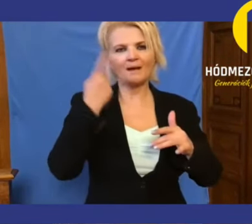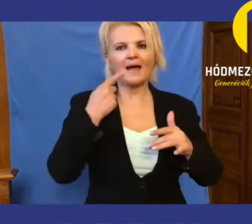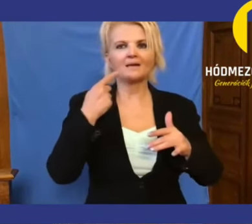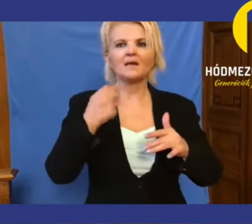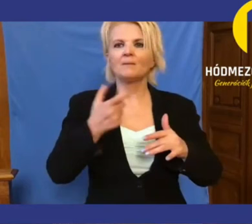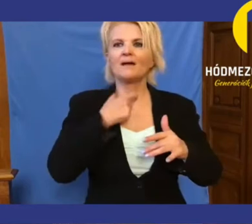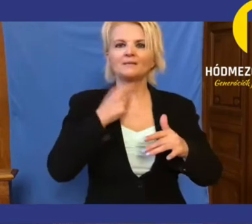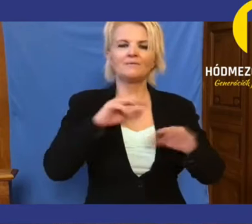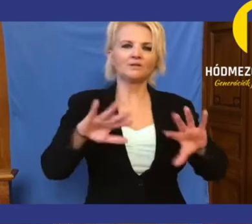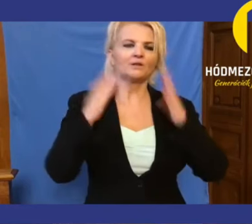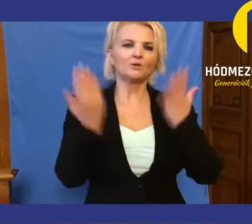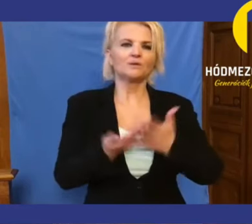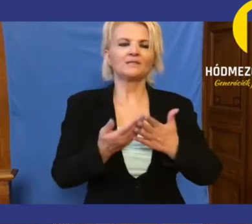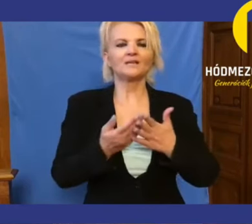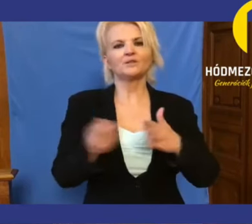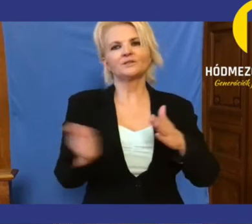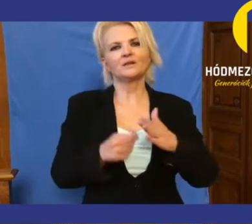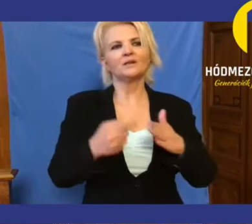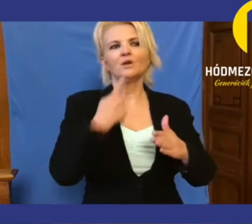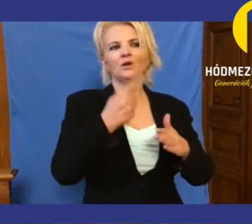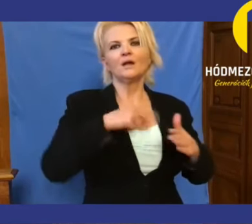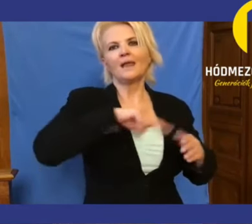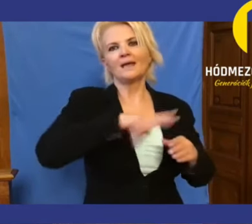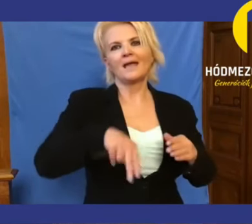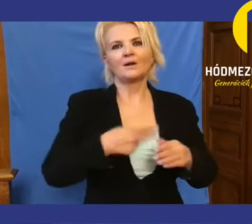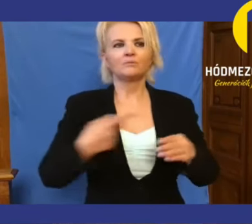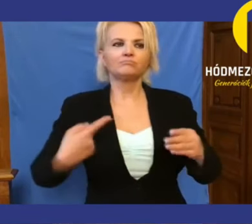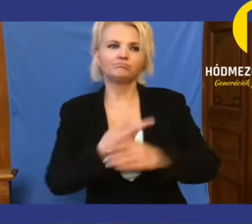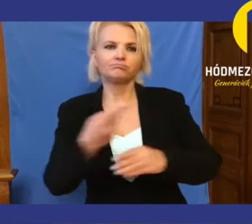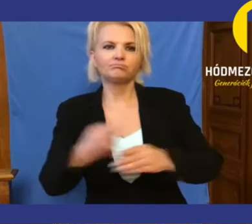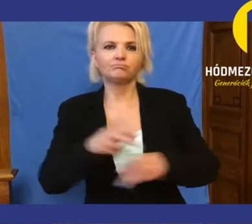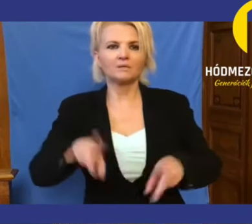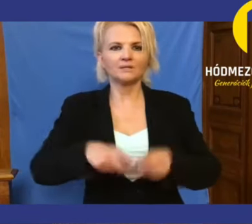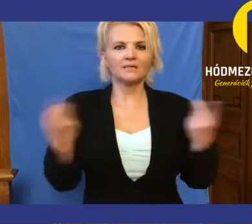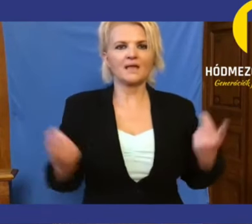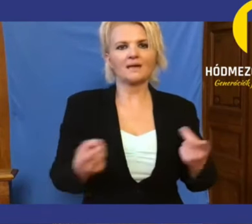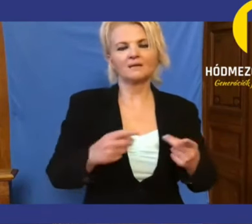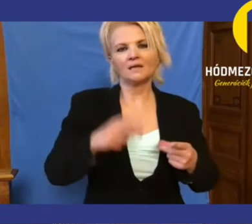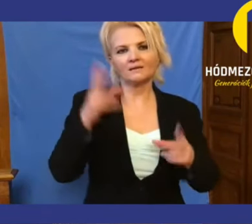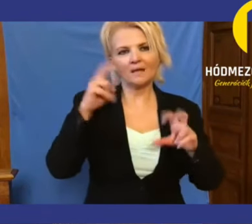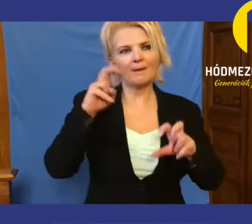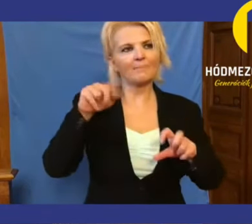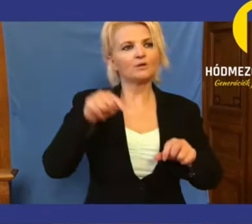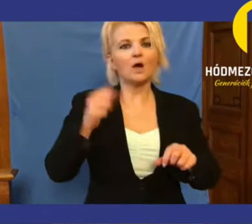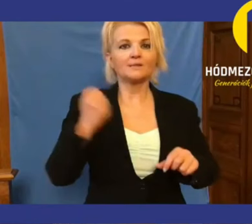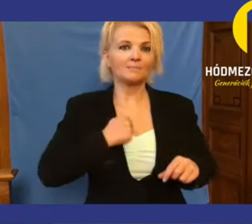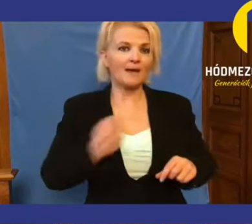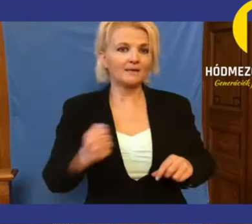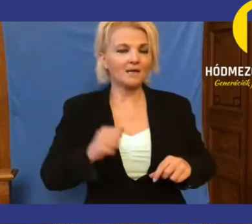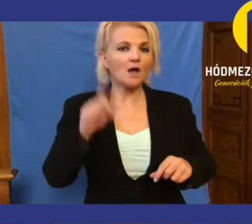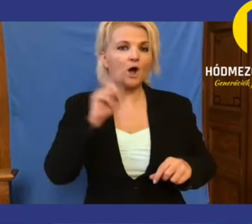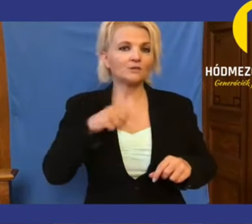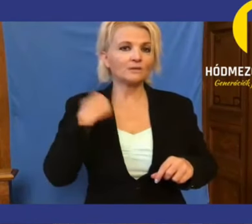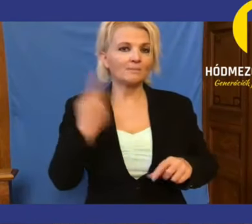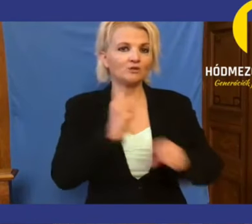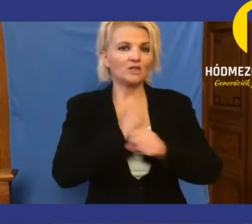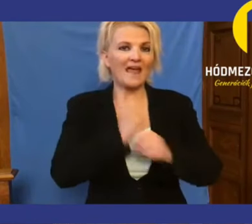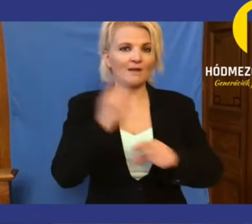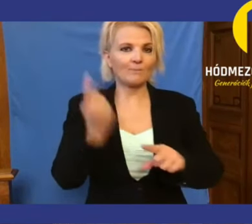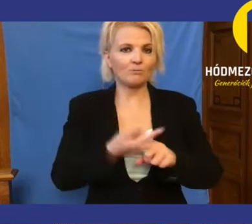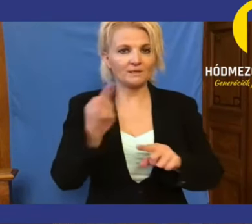hazugság. Amikor öt lejárató cikket írnak ebben a témában, akkor azt állítják, azt meri hazudni itt nekem, hogy mi csinálunk ebből a politikát.